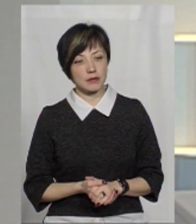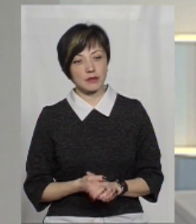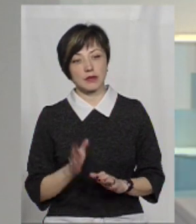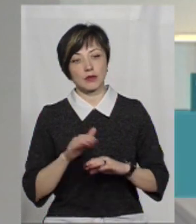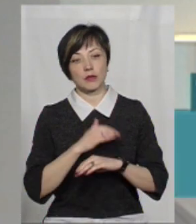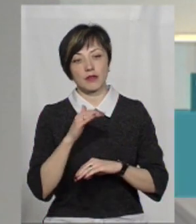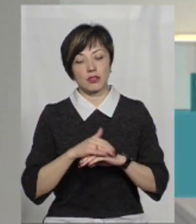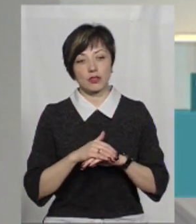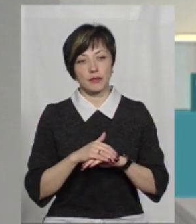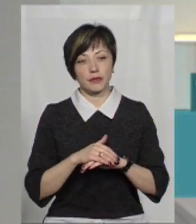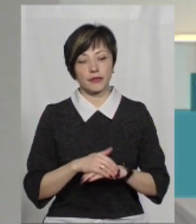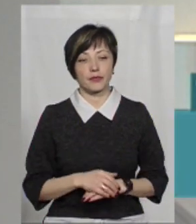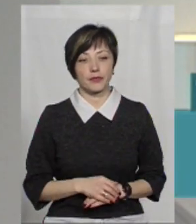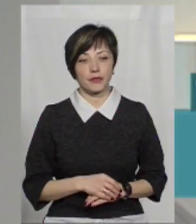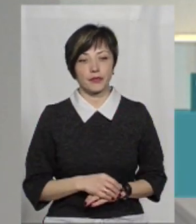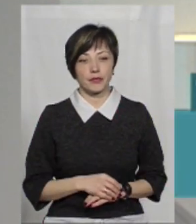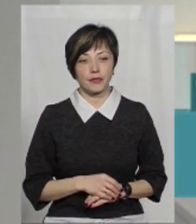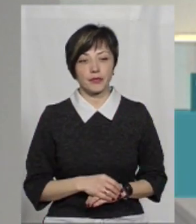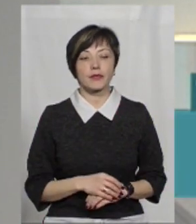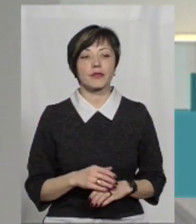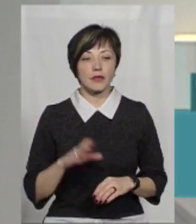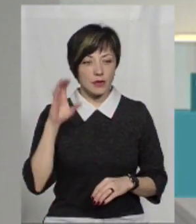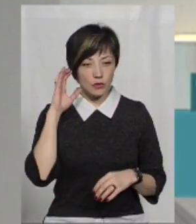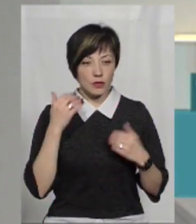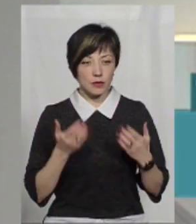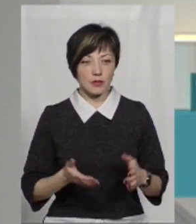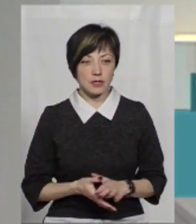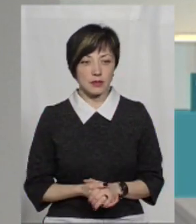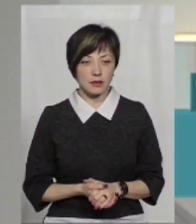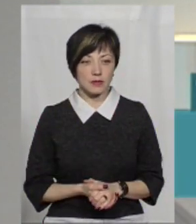Добрий вечір. Здрастуйте, слухаємо.